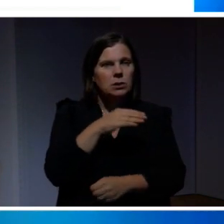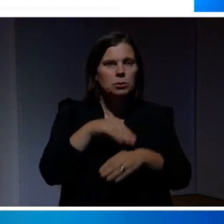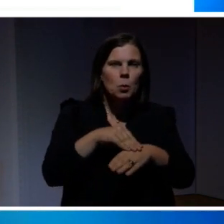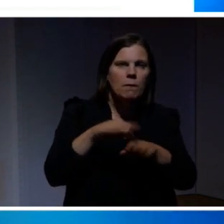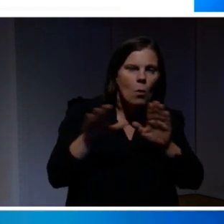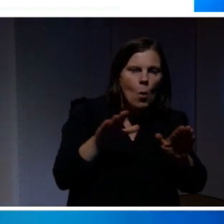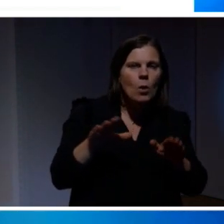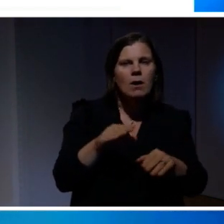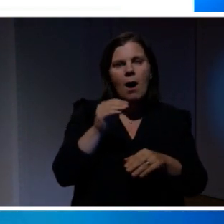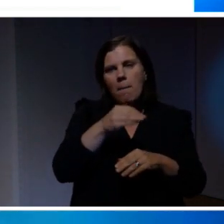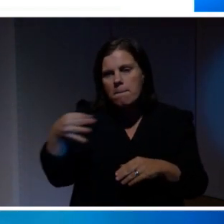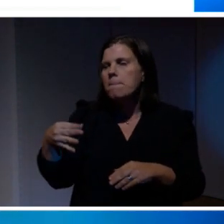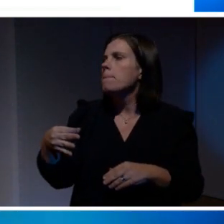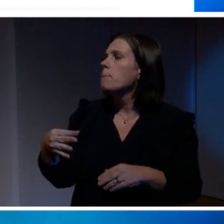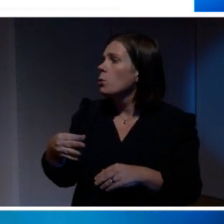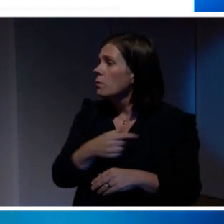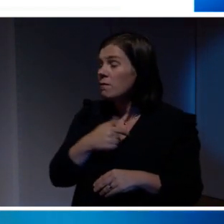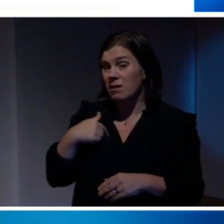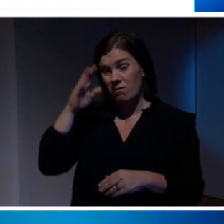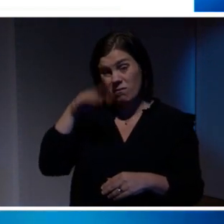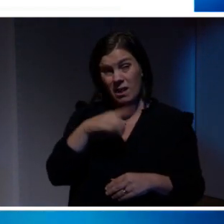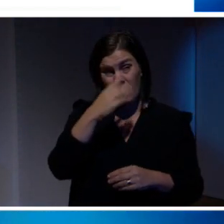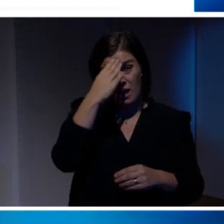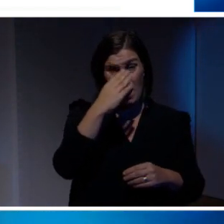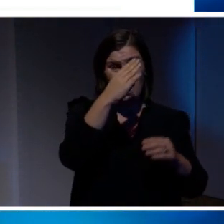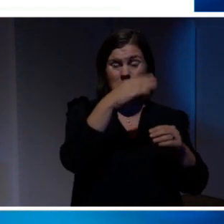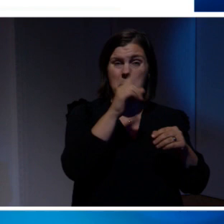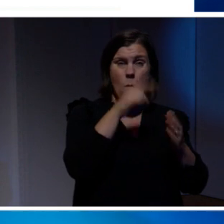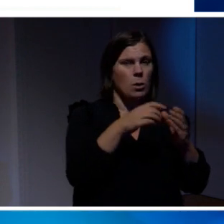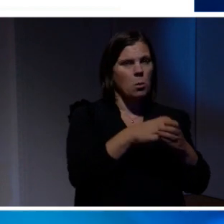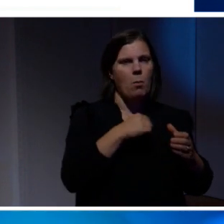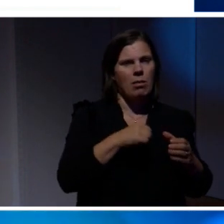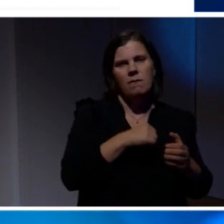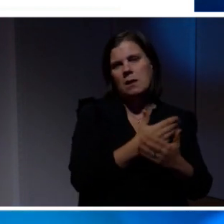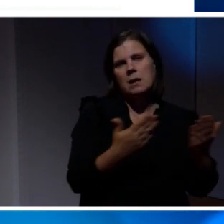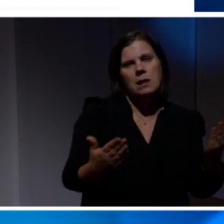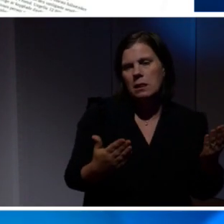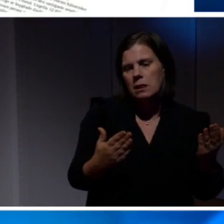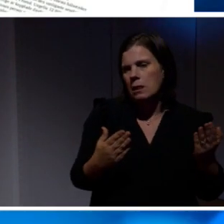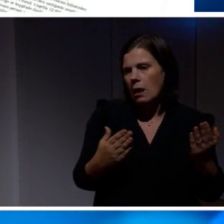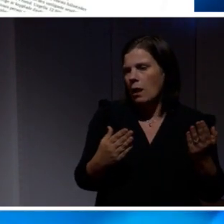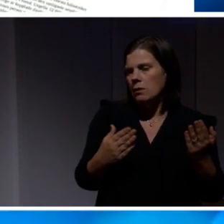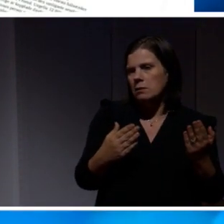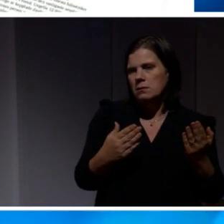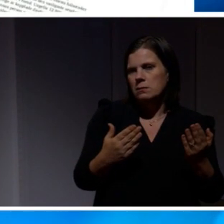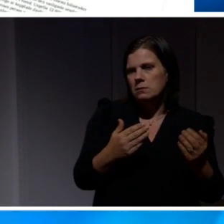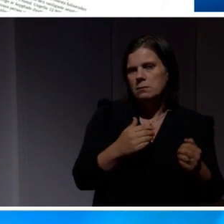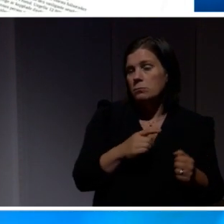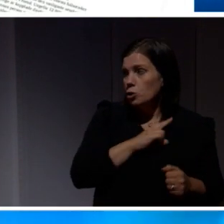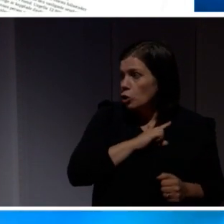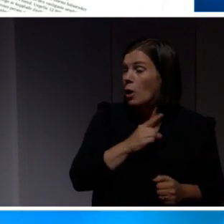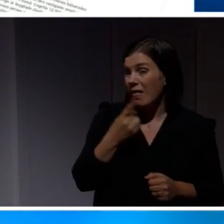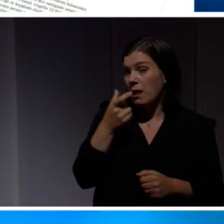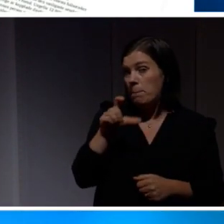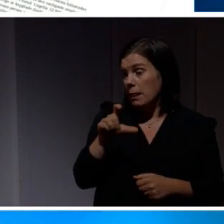appar. Så vet vi att den här målgruppen inte är speciellt flitiga användare. Så det kommer ett kapitel om